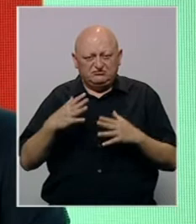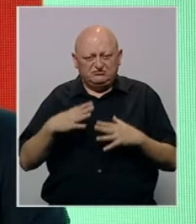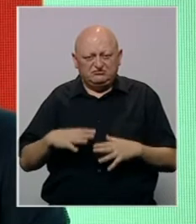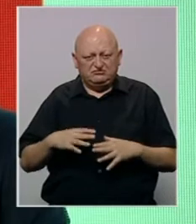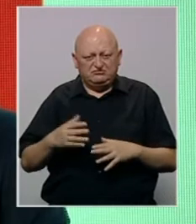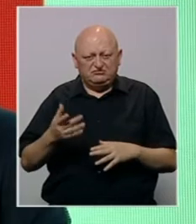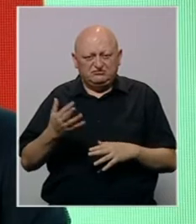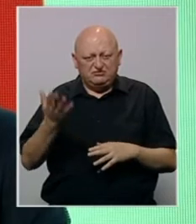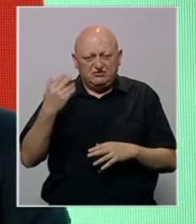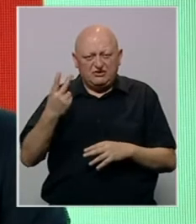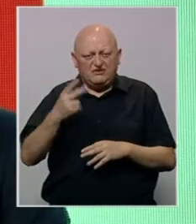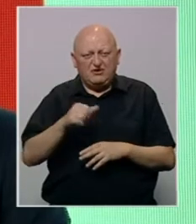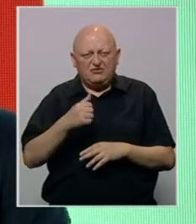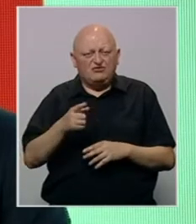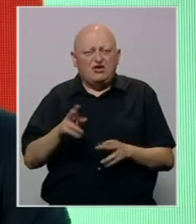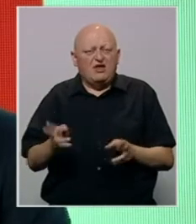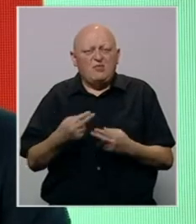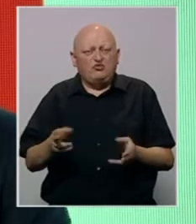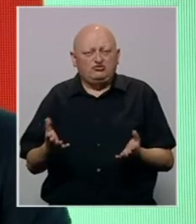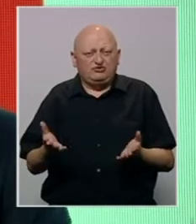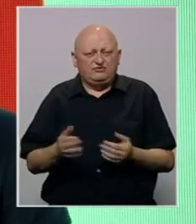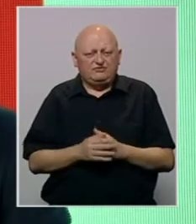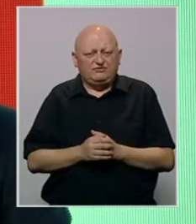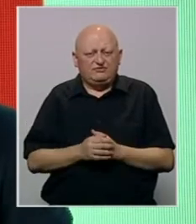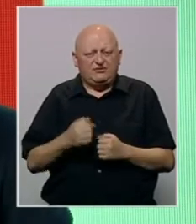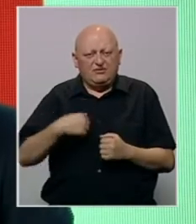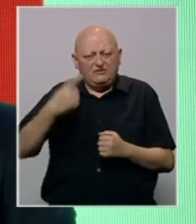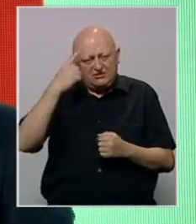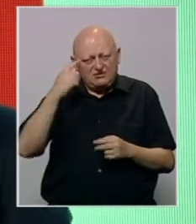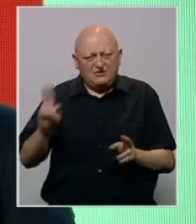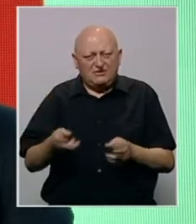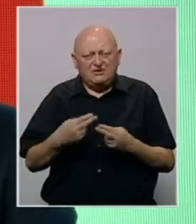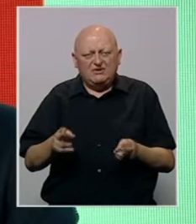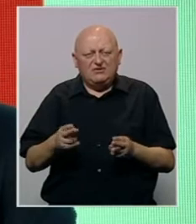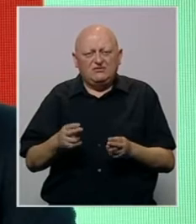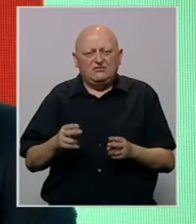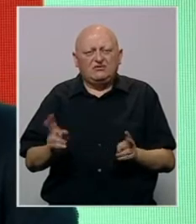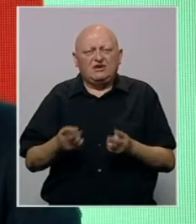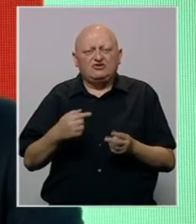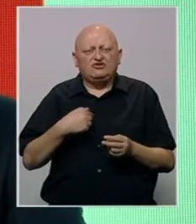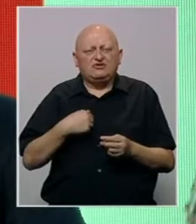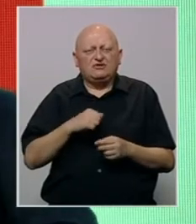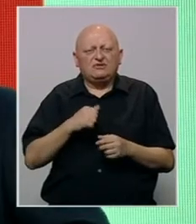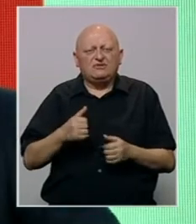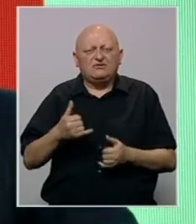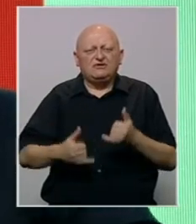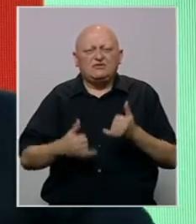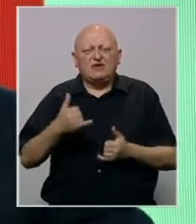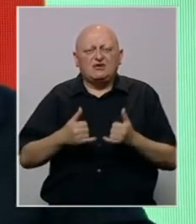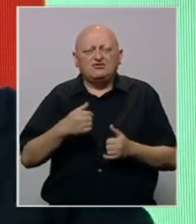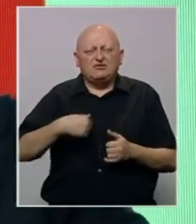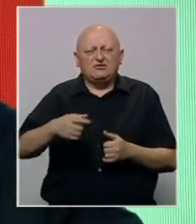u protekle dvije godine to je nemoguće. Mislim da je nemoguću stvar zatražio od nas. će se samo takmećiti među sobom